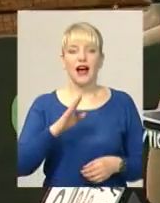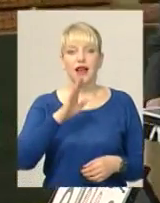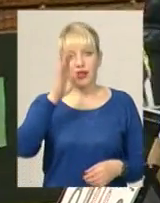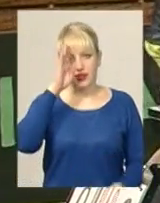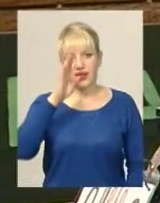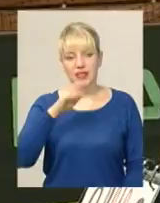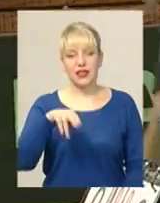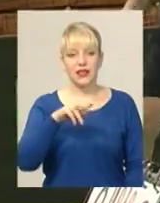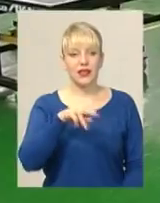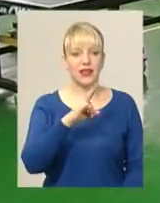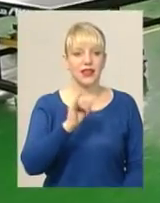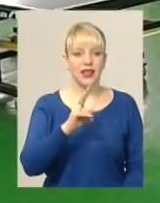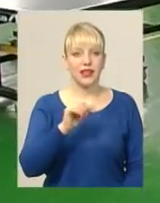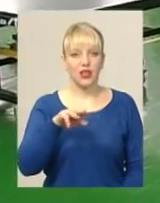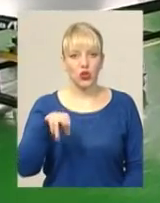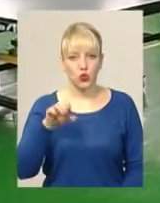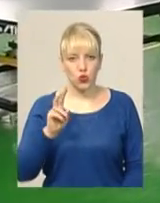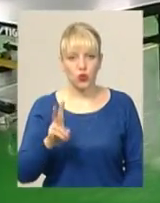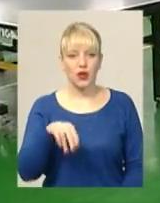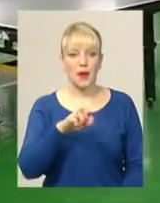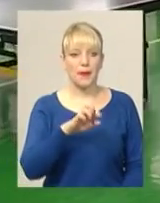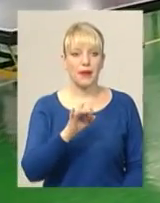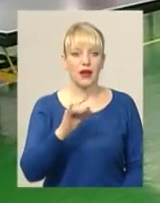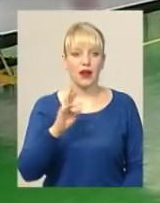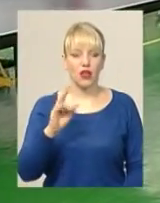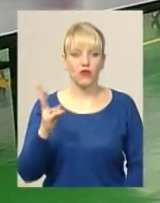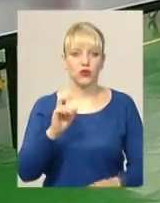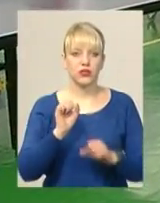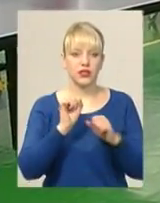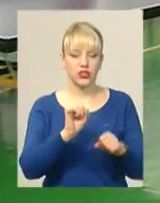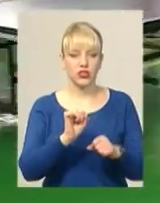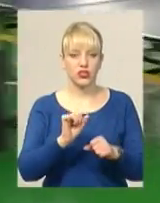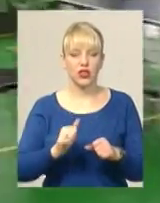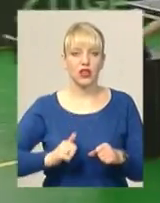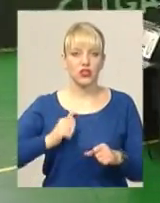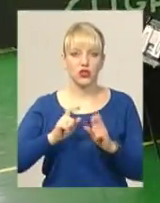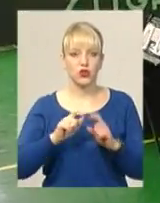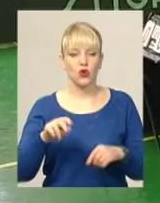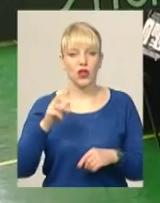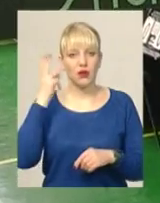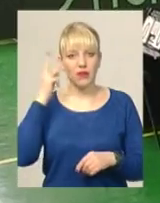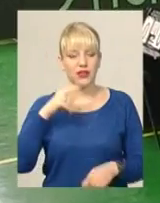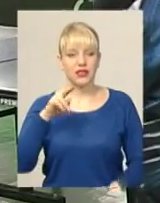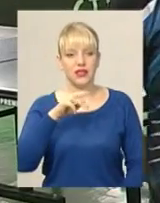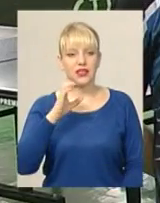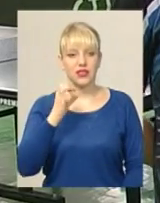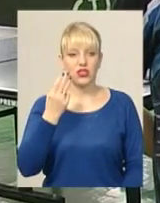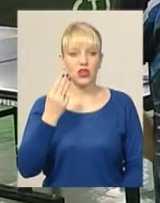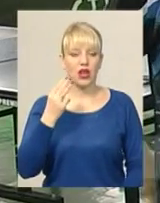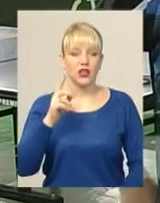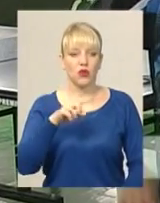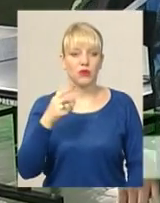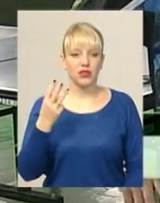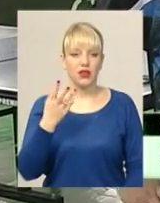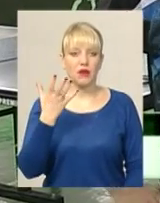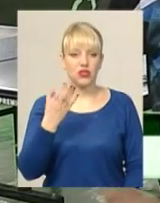Микитюк і Максим Баранов, які відвідують секцію настільного тенісу Хмельницької ДЮСШ-3, не бачать, а тільки як йдуть по домівках. Ми ще й одну